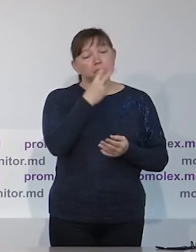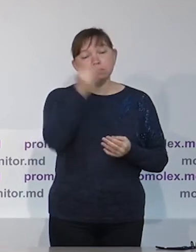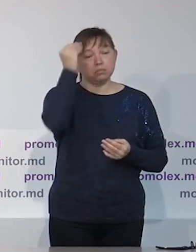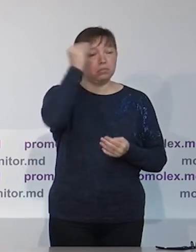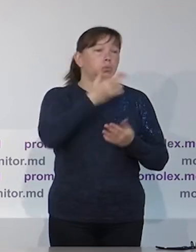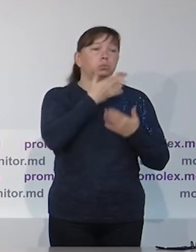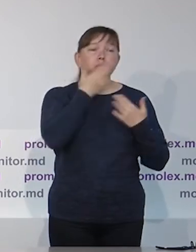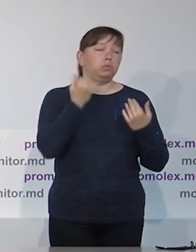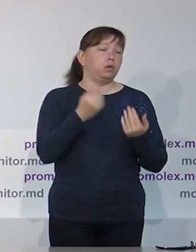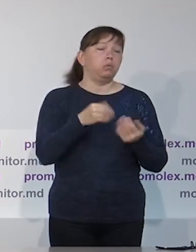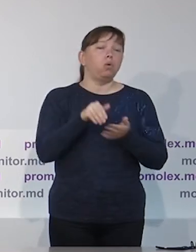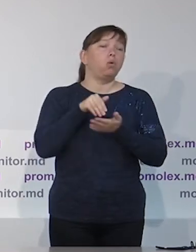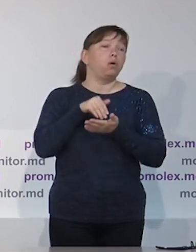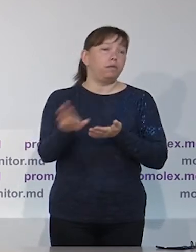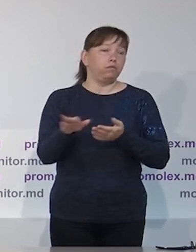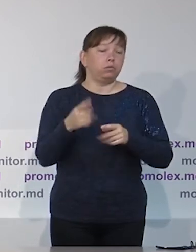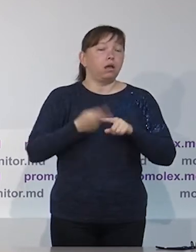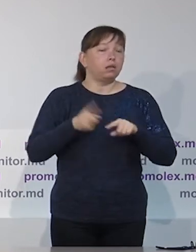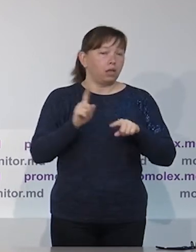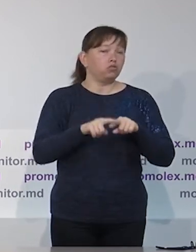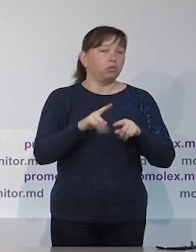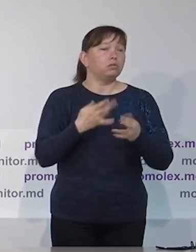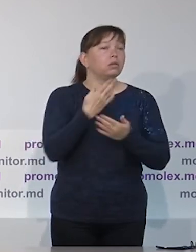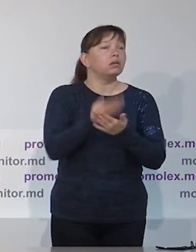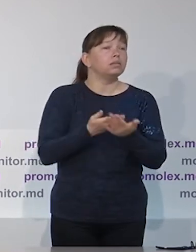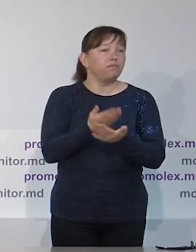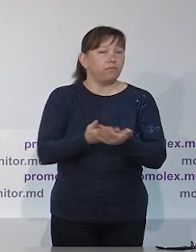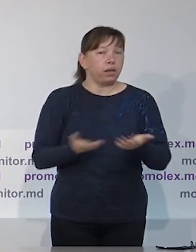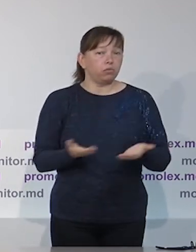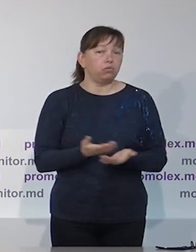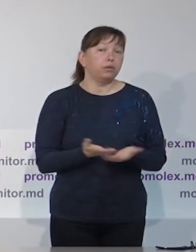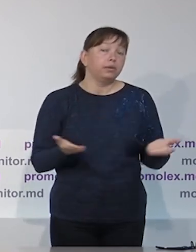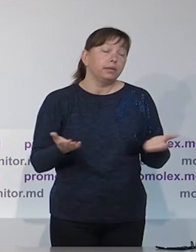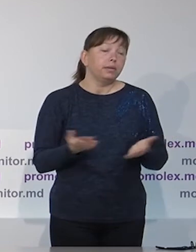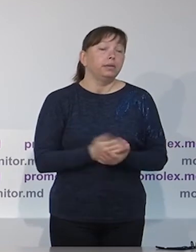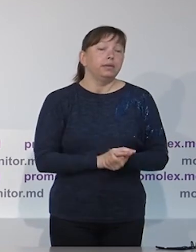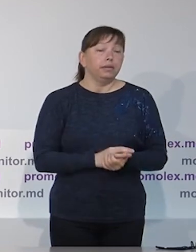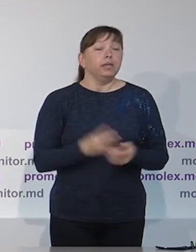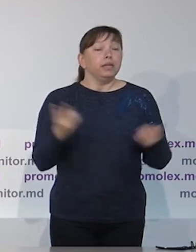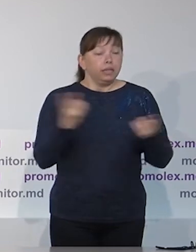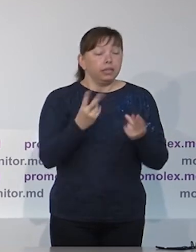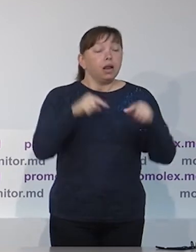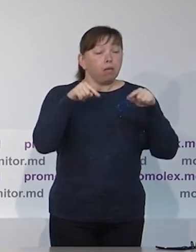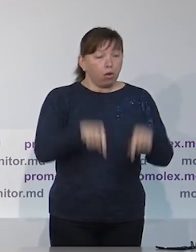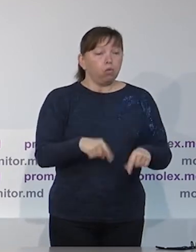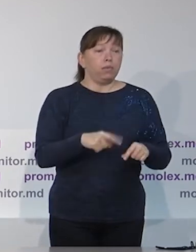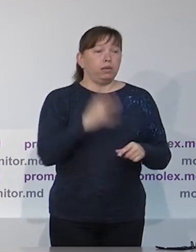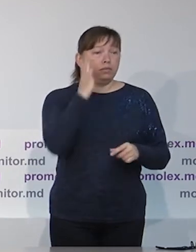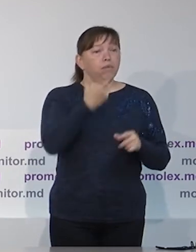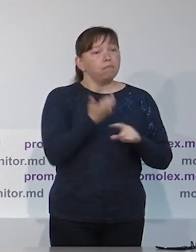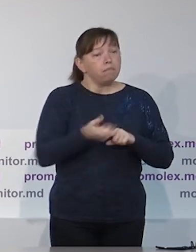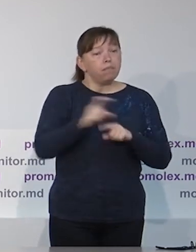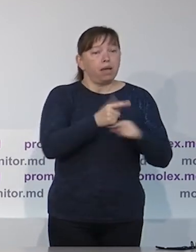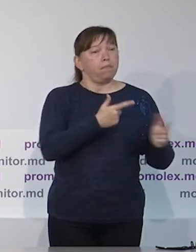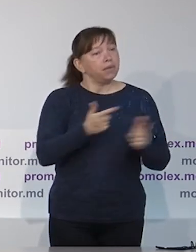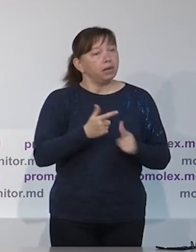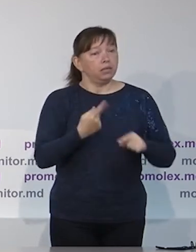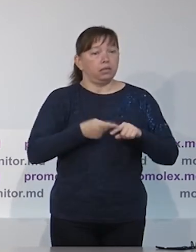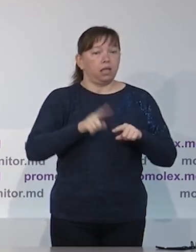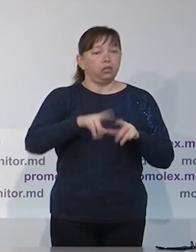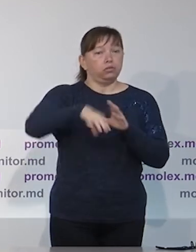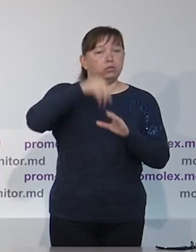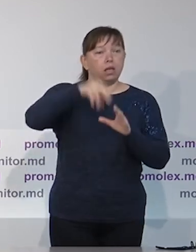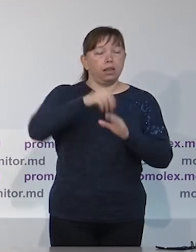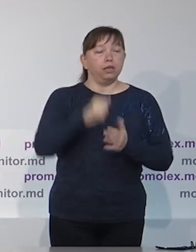вновь должны сказать, что парламент не нашел возможно проголосовать во втором чтении за эти